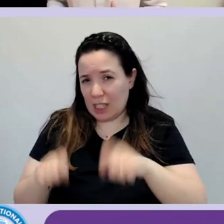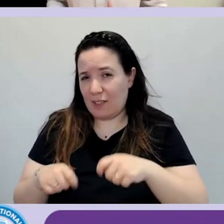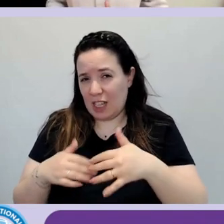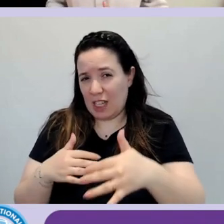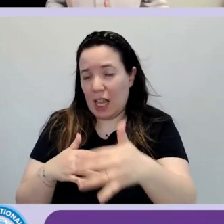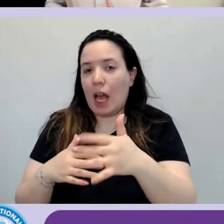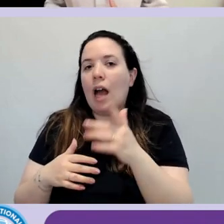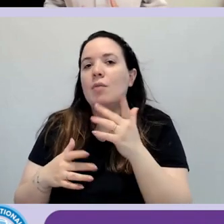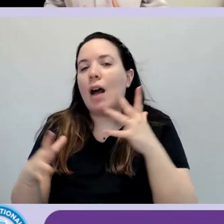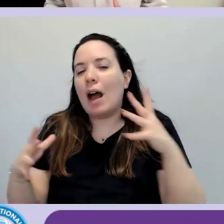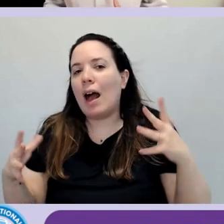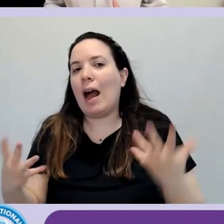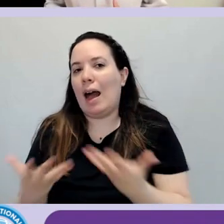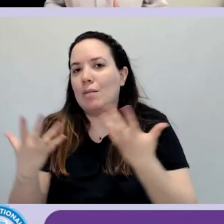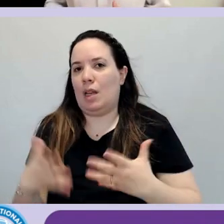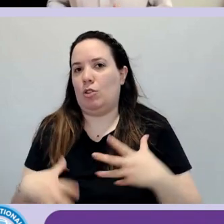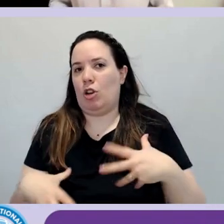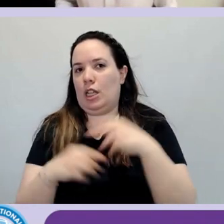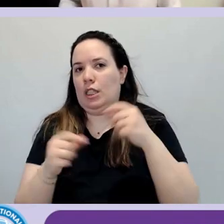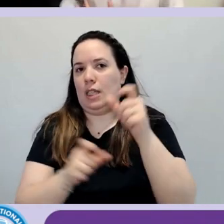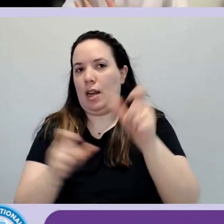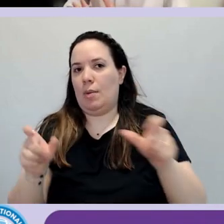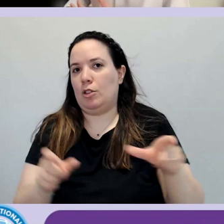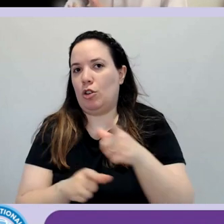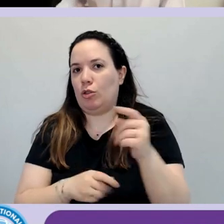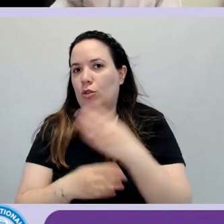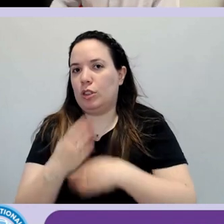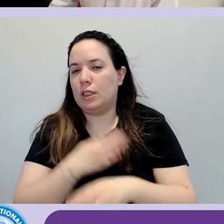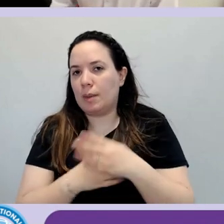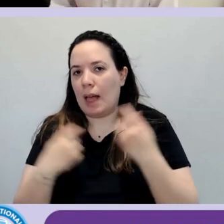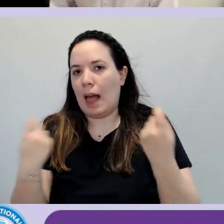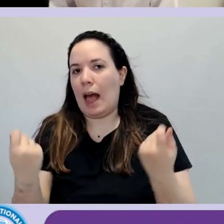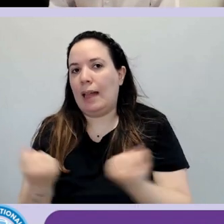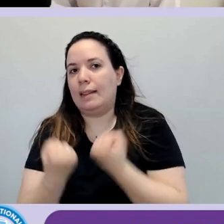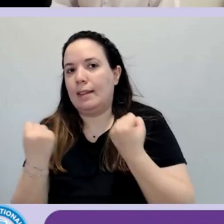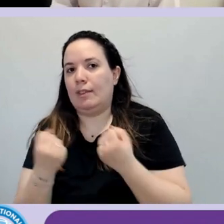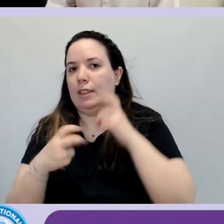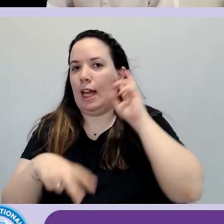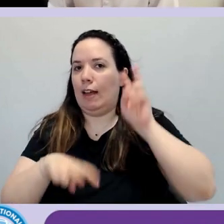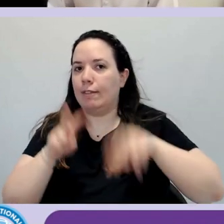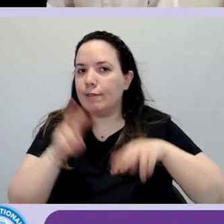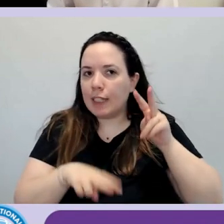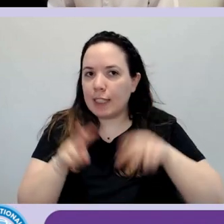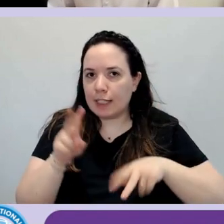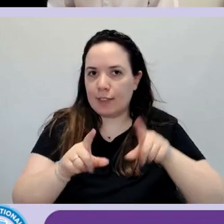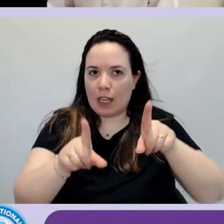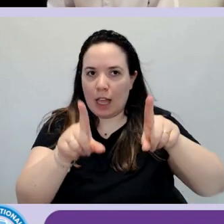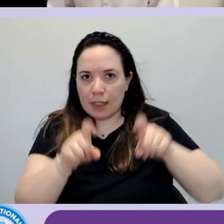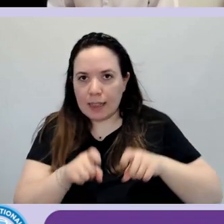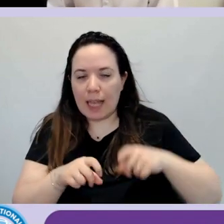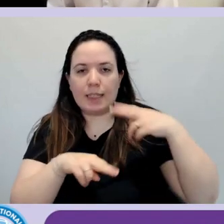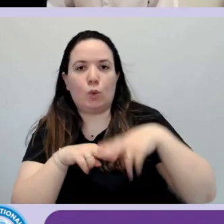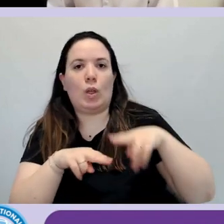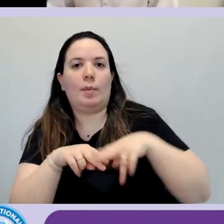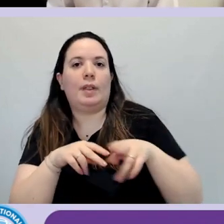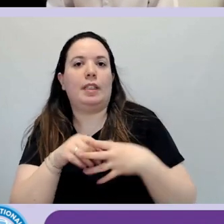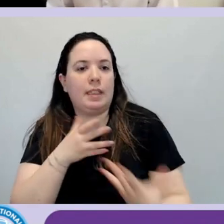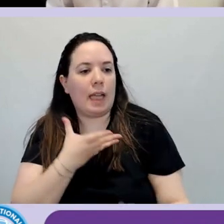iniziare a coinvolgere le persone nelle attività di verifiche e dunque nei test d'usabilità